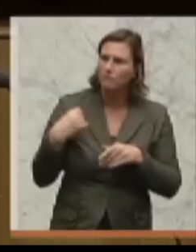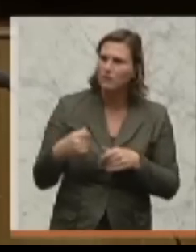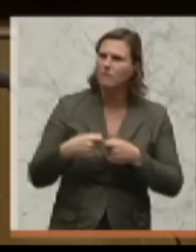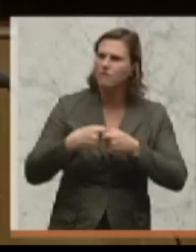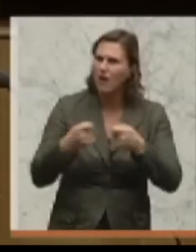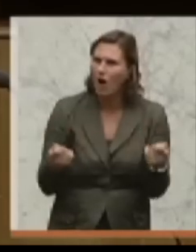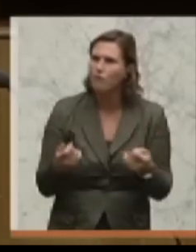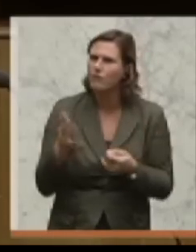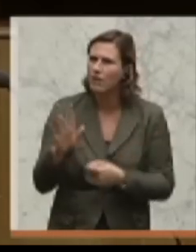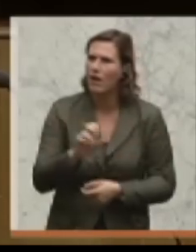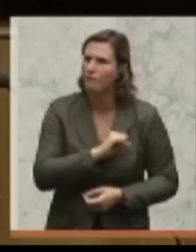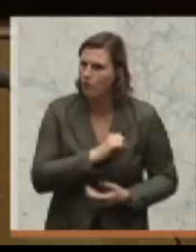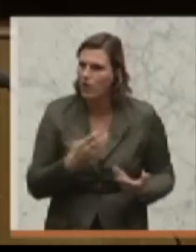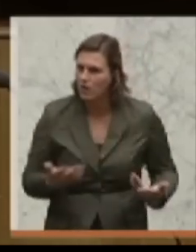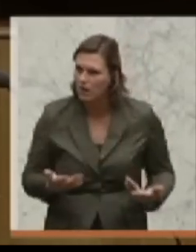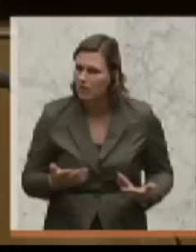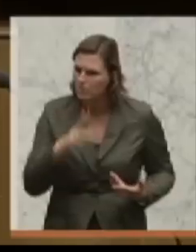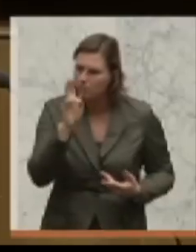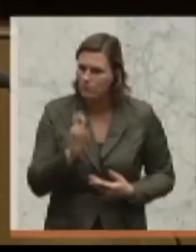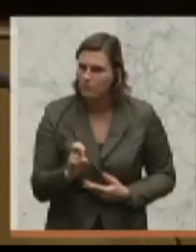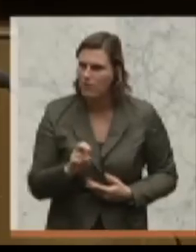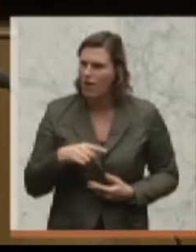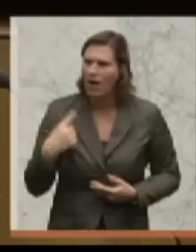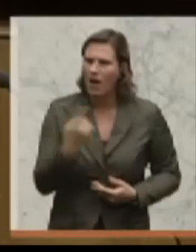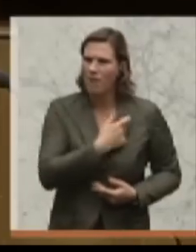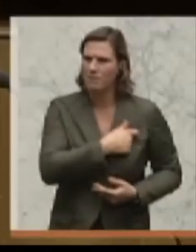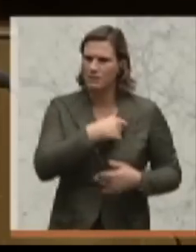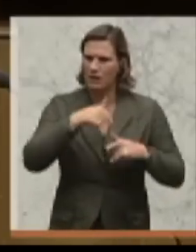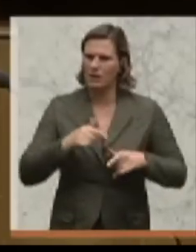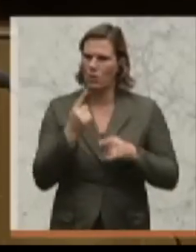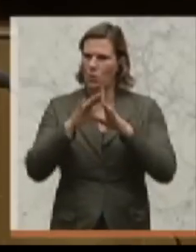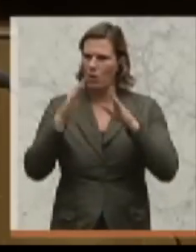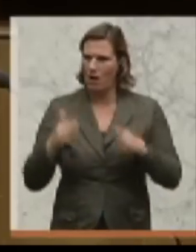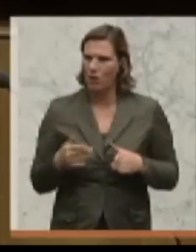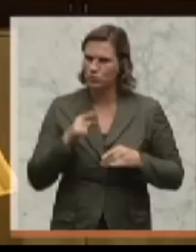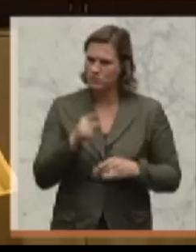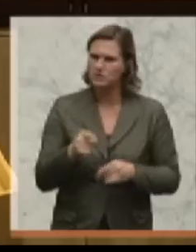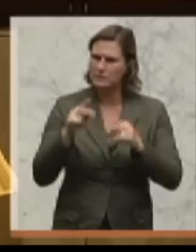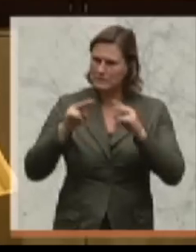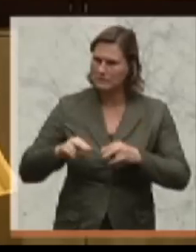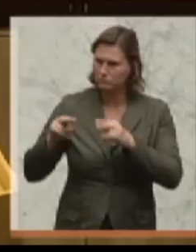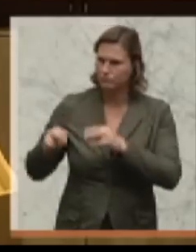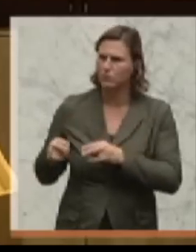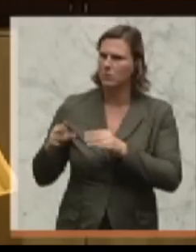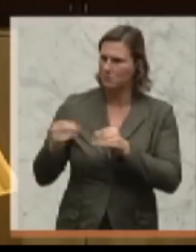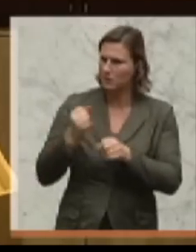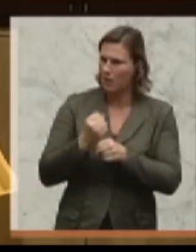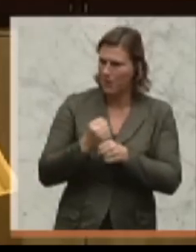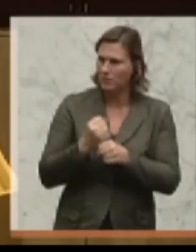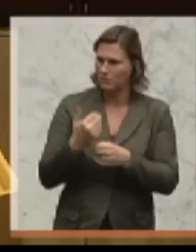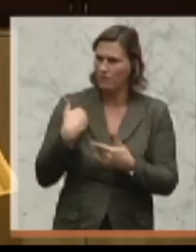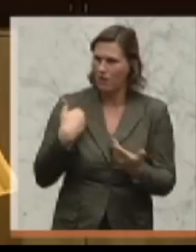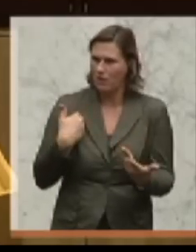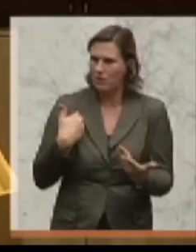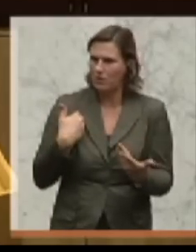ist es darauf zurückzuführen, dass alle Parteien in diesem Hohen Haus an diesem neuen Haushaltsrecht mitgearbeitet haben. Und Sie wissen genau, dass unser